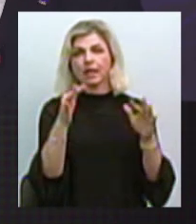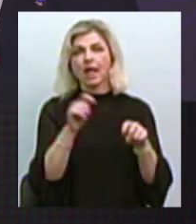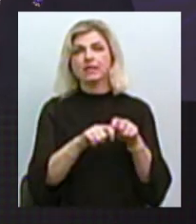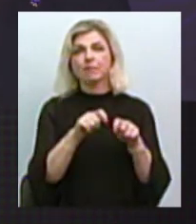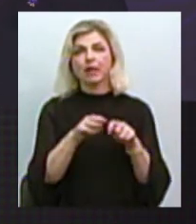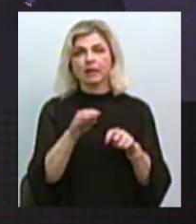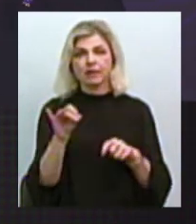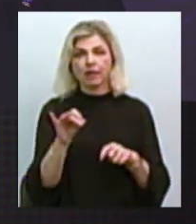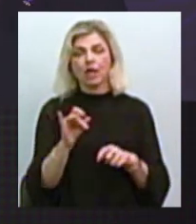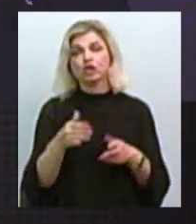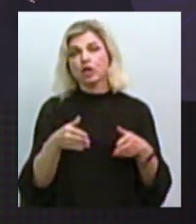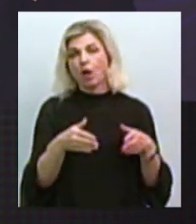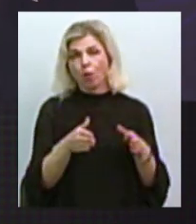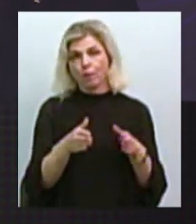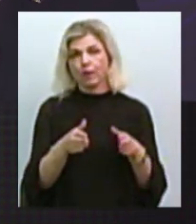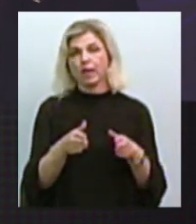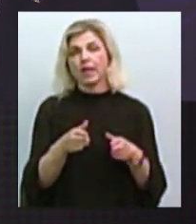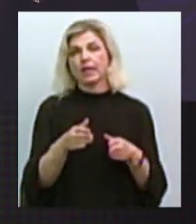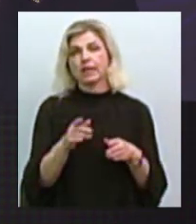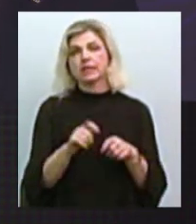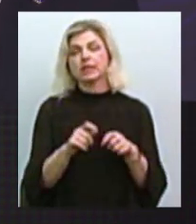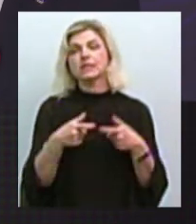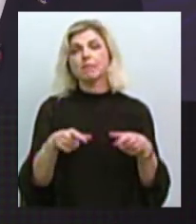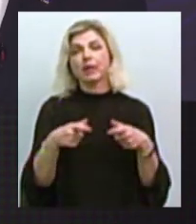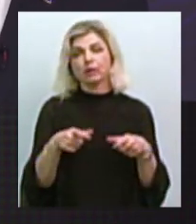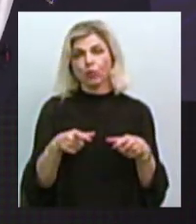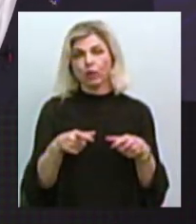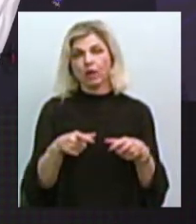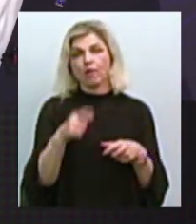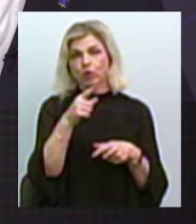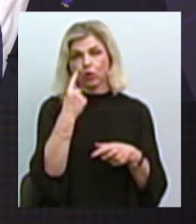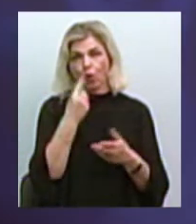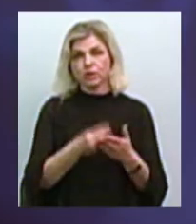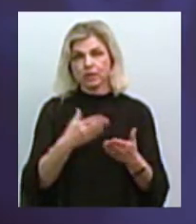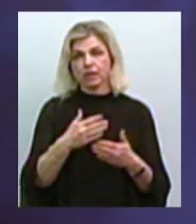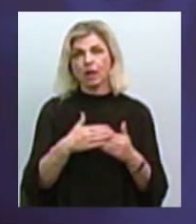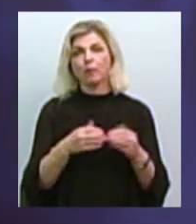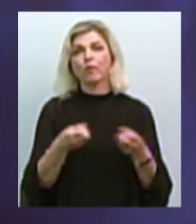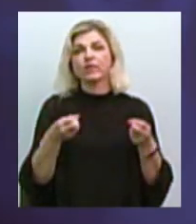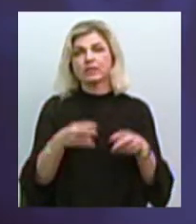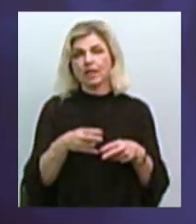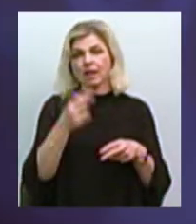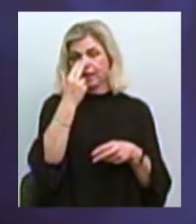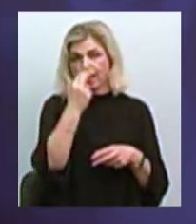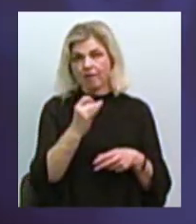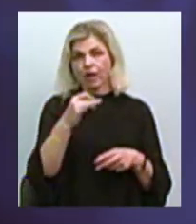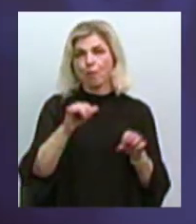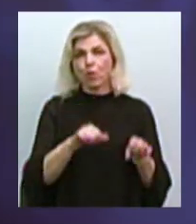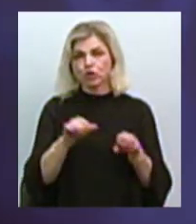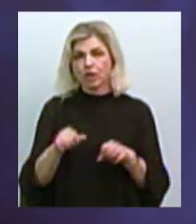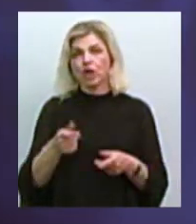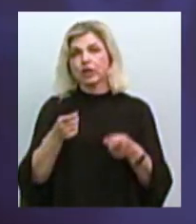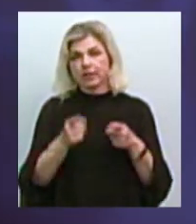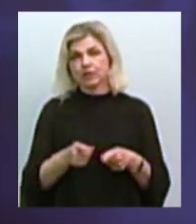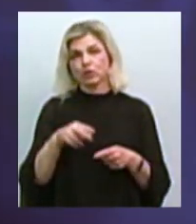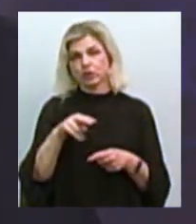і шляхом іспиту вони оцінюють професійні навики, професійні можливості, і чи дійсно